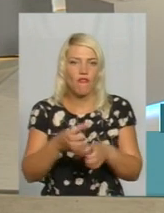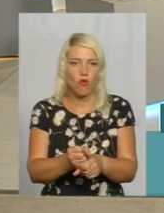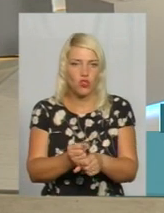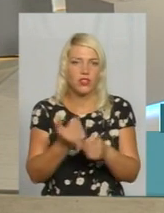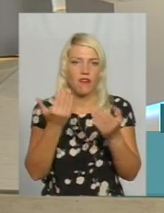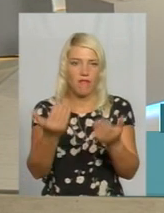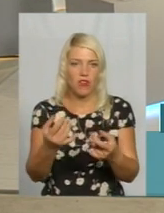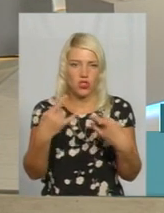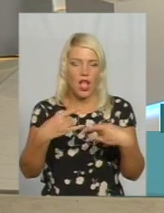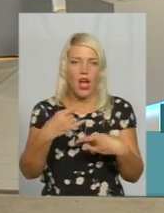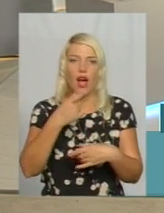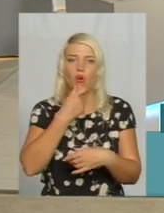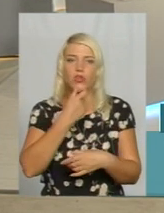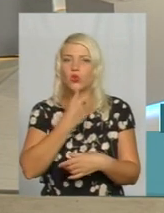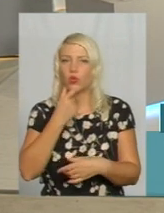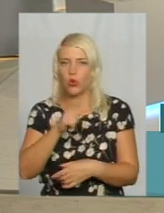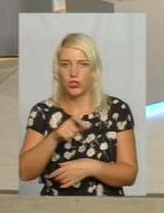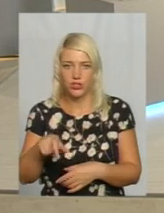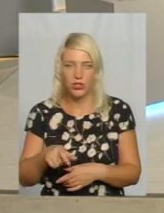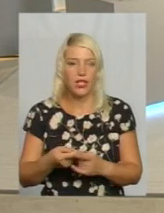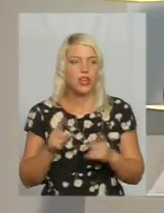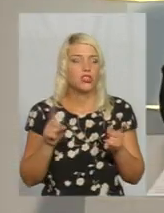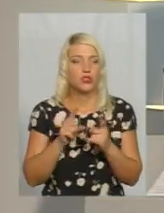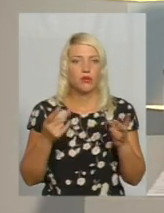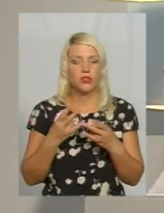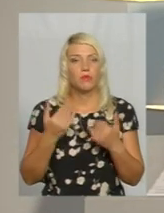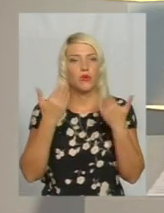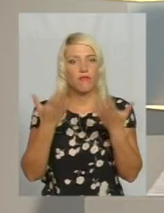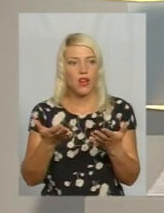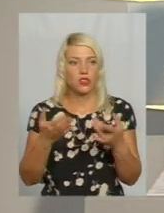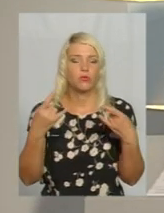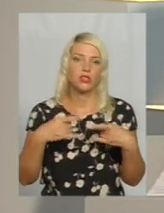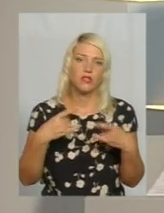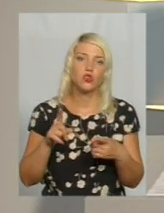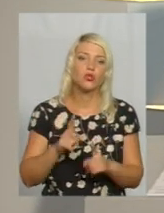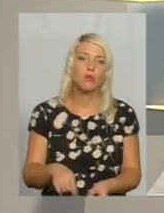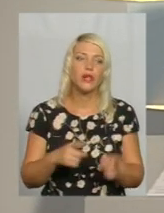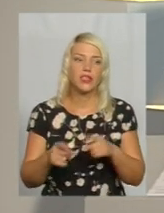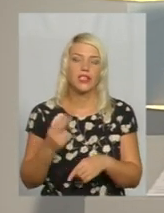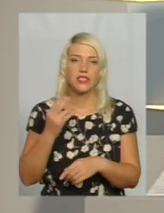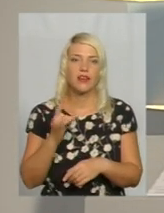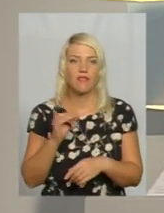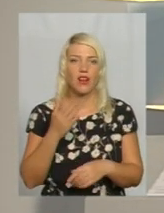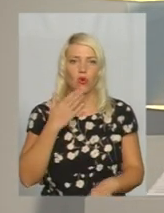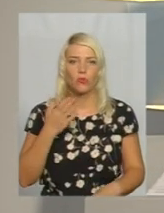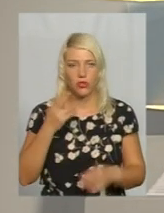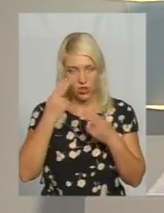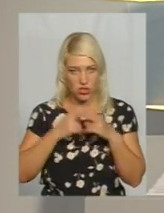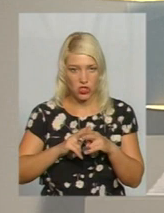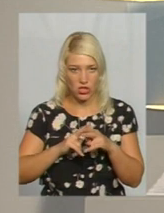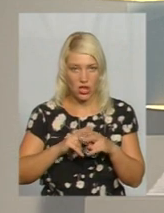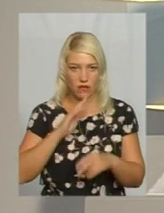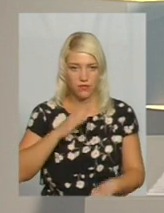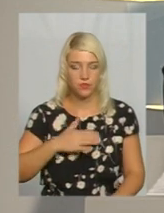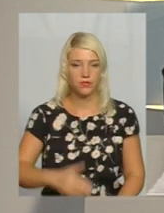аудиторії. Дякую. А що потрібно саме вашому телевізору, аби перейти на цифру, коментує інженер Олексій